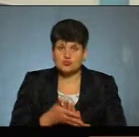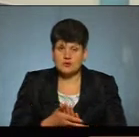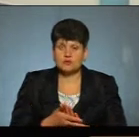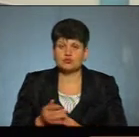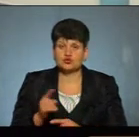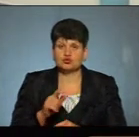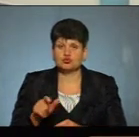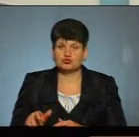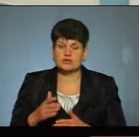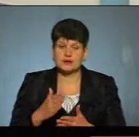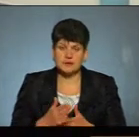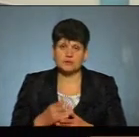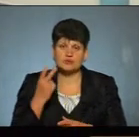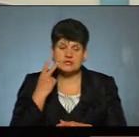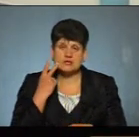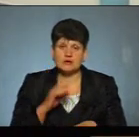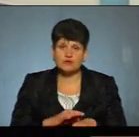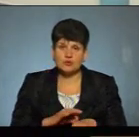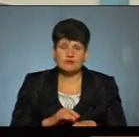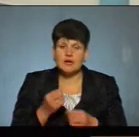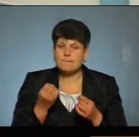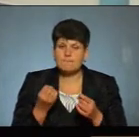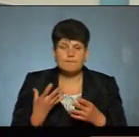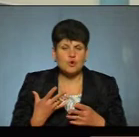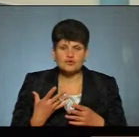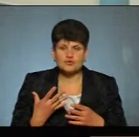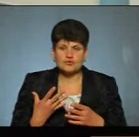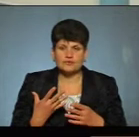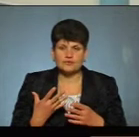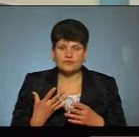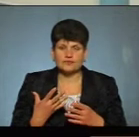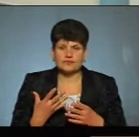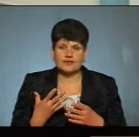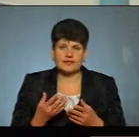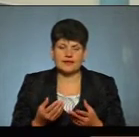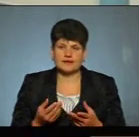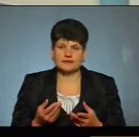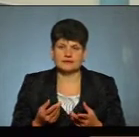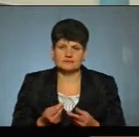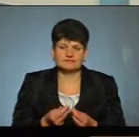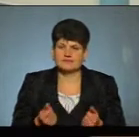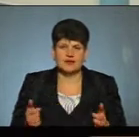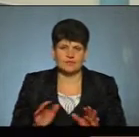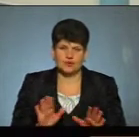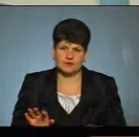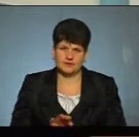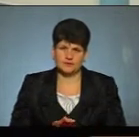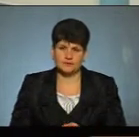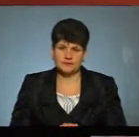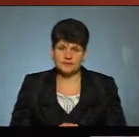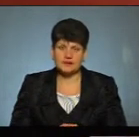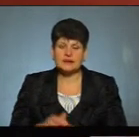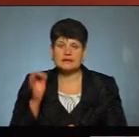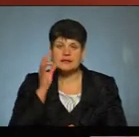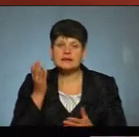що люди, які мають хронічні хвороби, вони просто так не залишаться без наслідків цієї хвороби. І нагадайте,